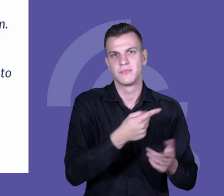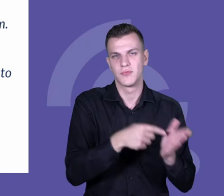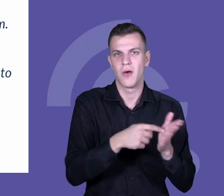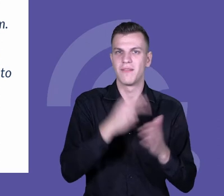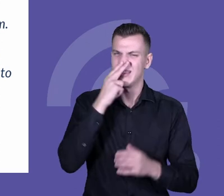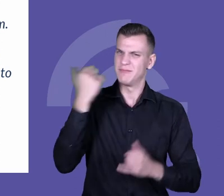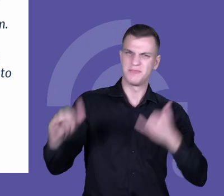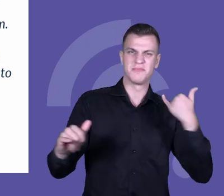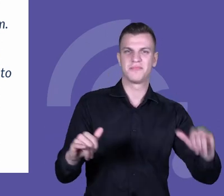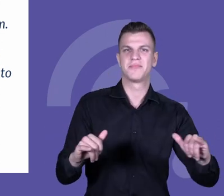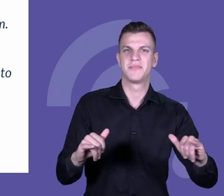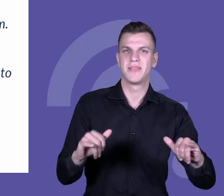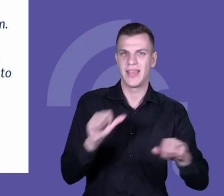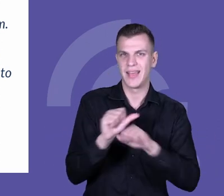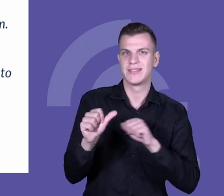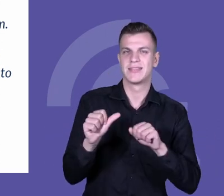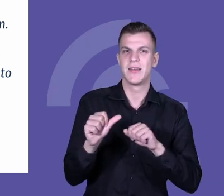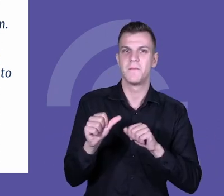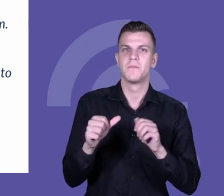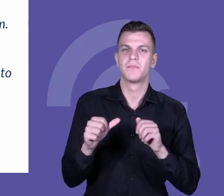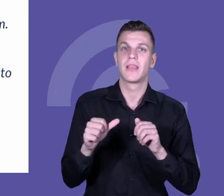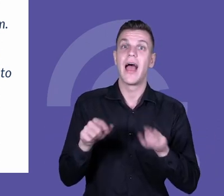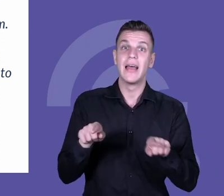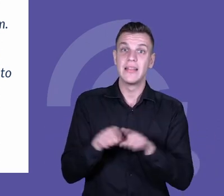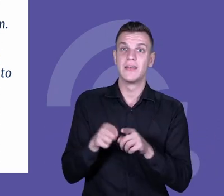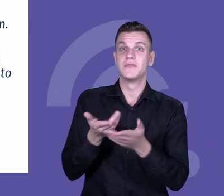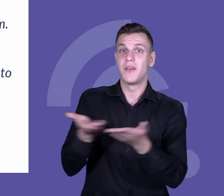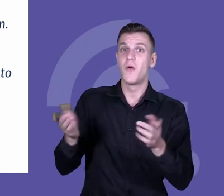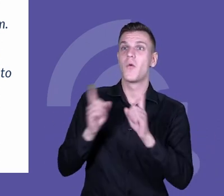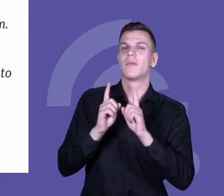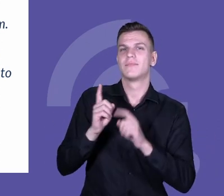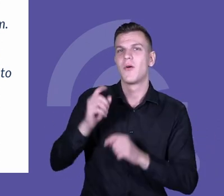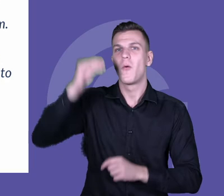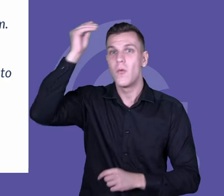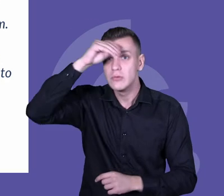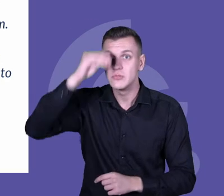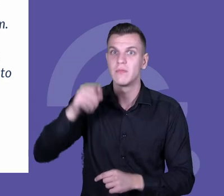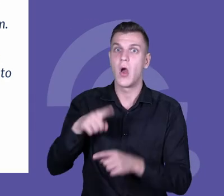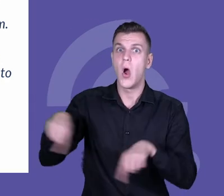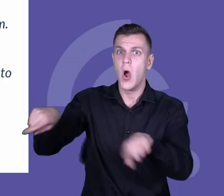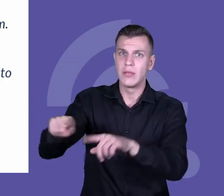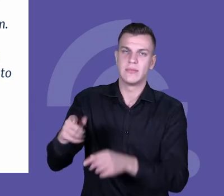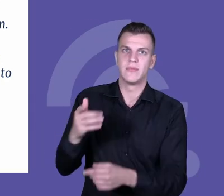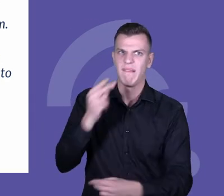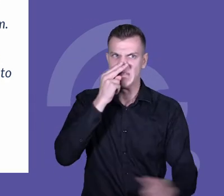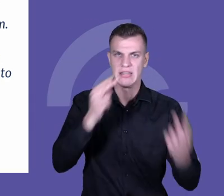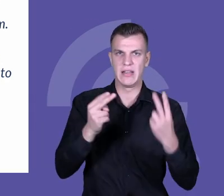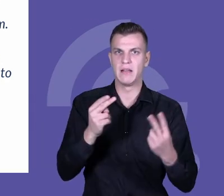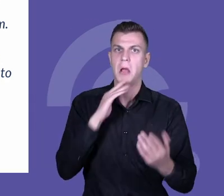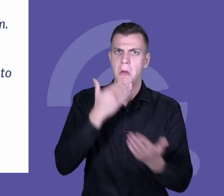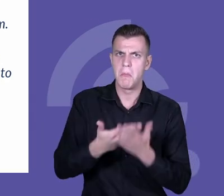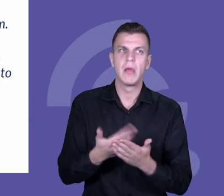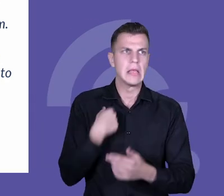I to też jest istotne. Potwierdzali to również sami uczniowie, którzy sami wskazywali, że widzą